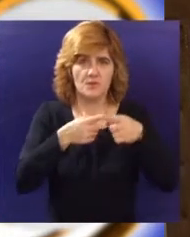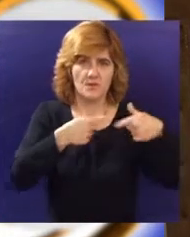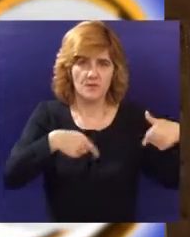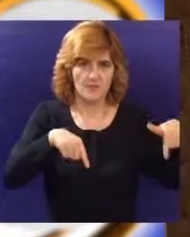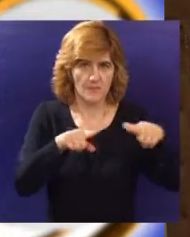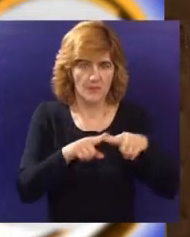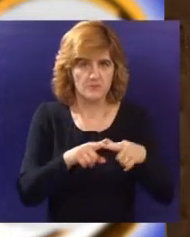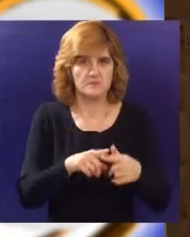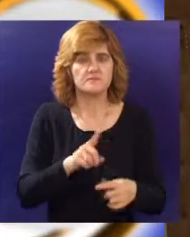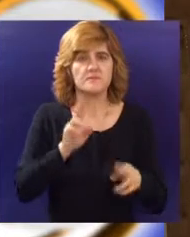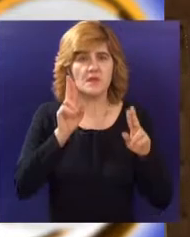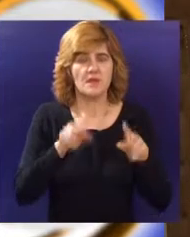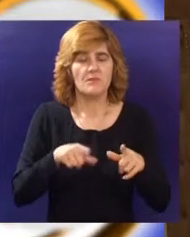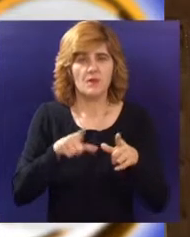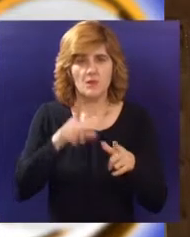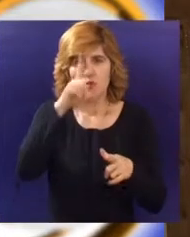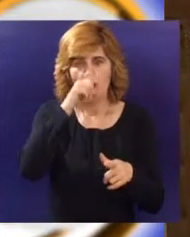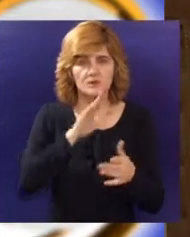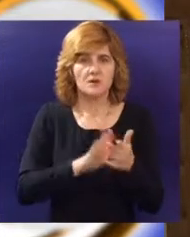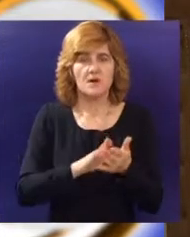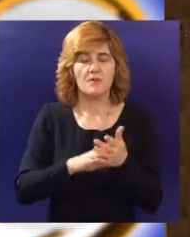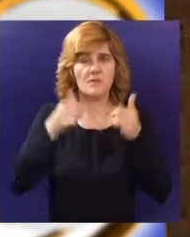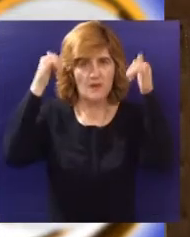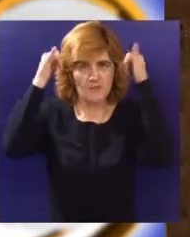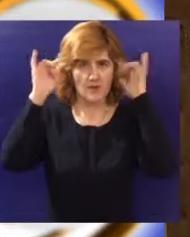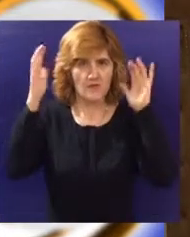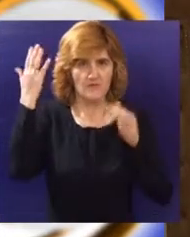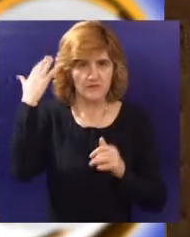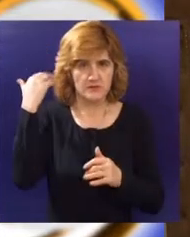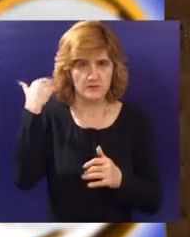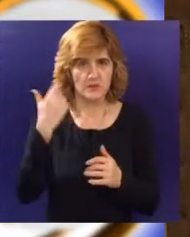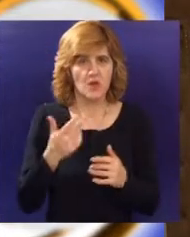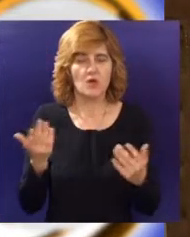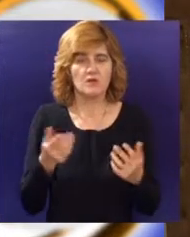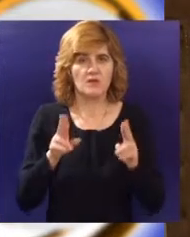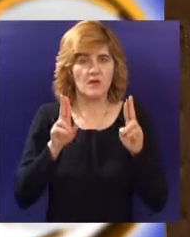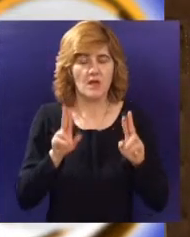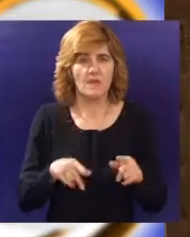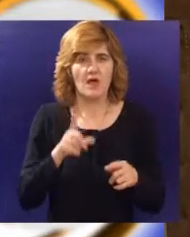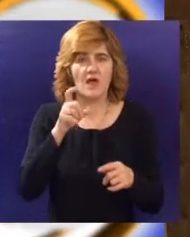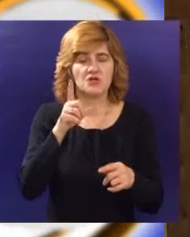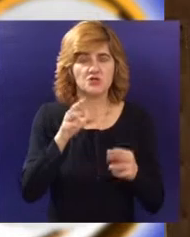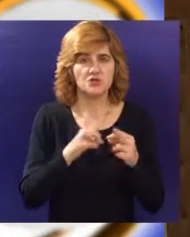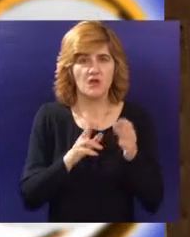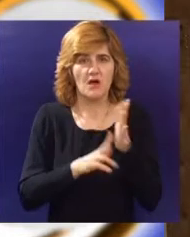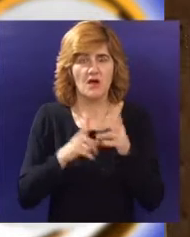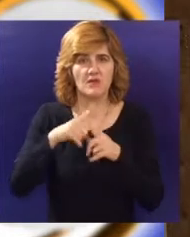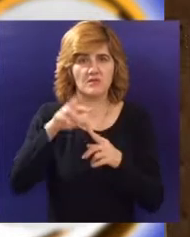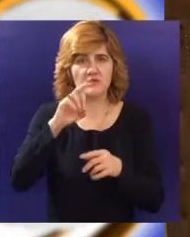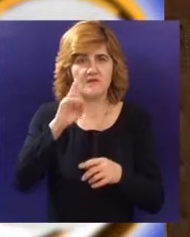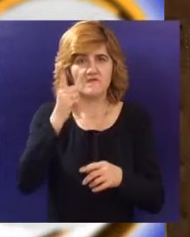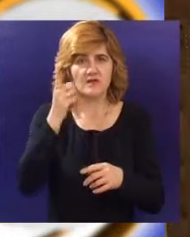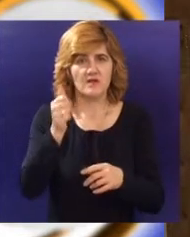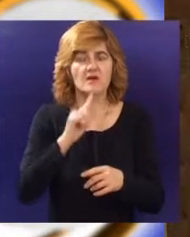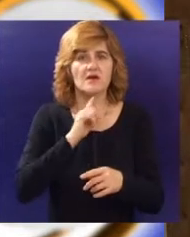Starskoj opštini Bikovo, zatim plan generalne regulacije za naselje Čantavir i dva